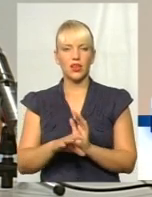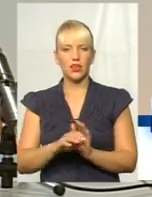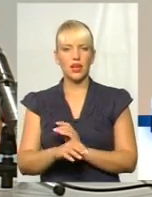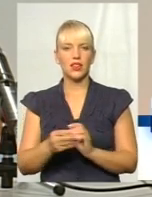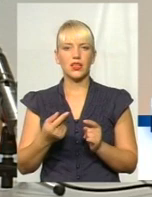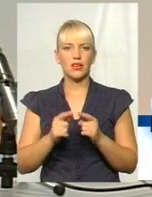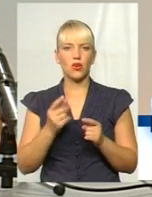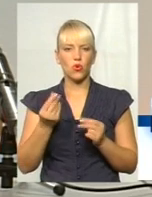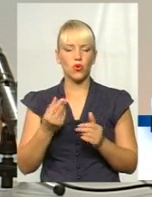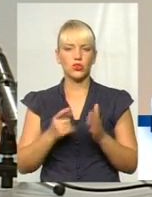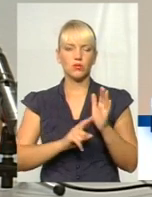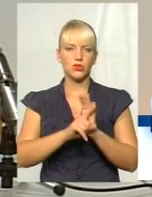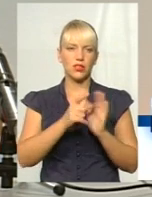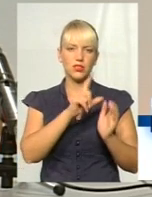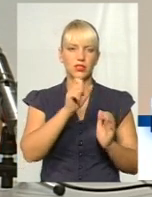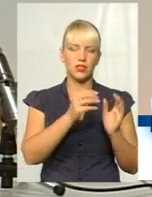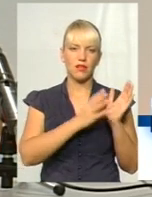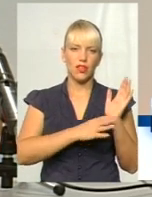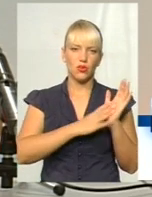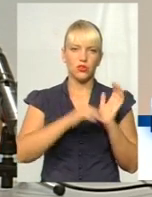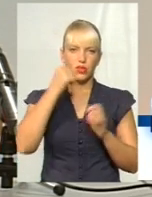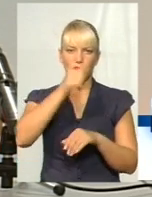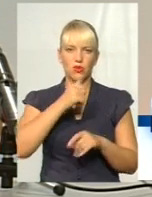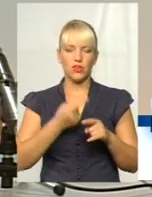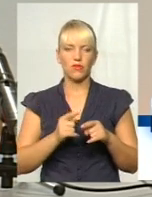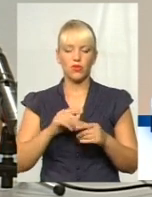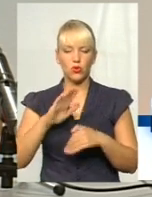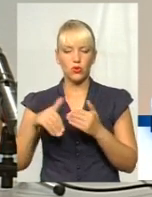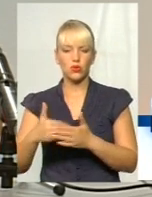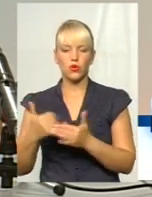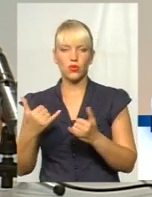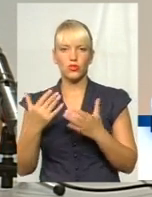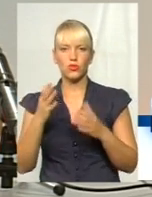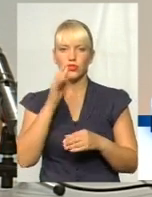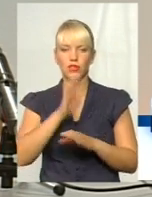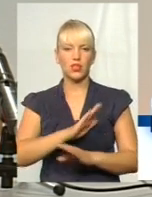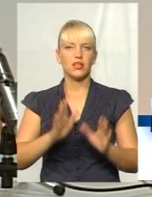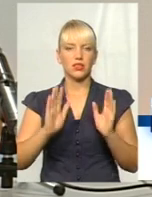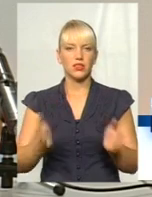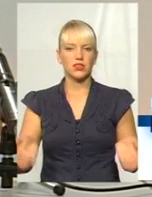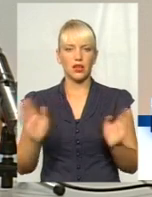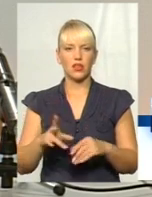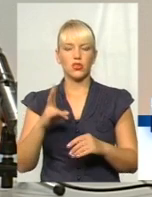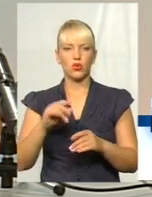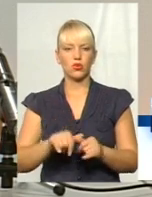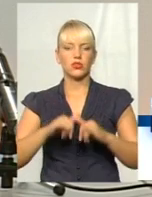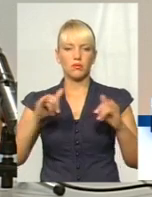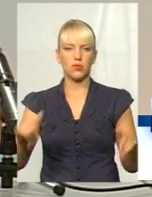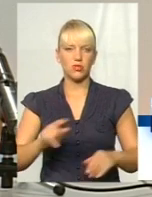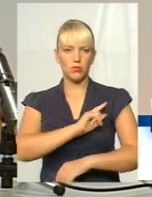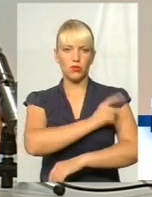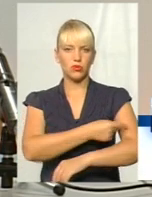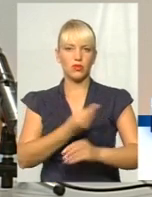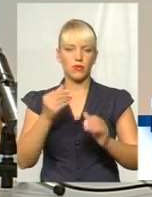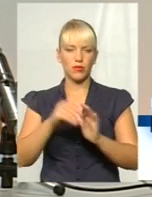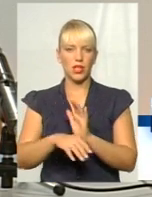починаючи з 90-го року до сьогоднішнього часу, вони не тільки залишилися, вони збільшили потужності вкладення цих інвестицій. І